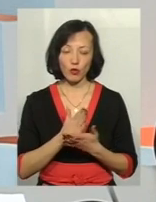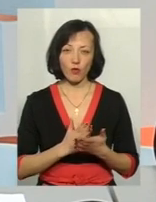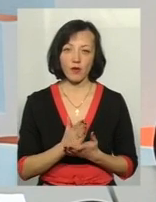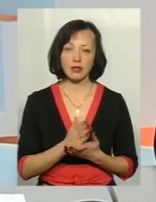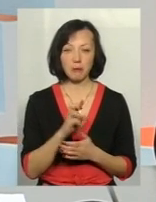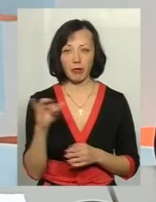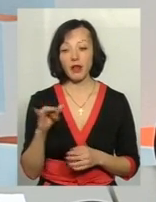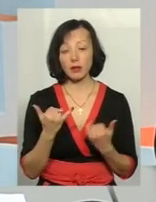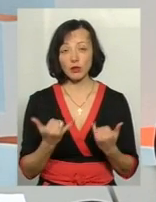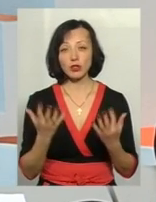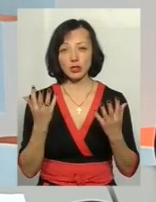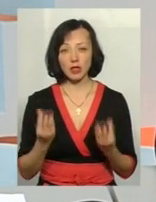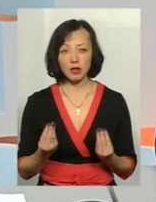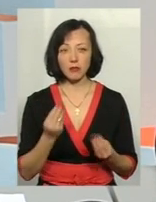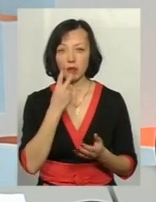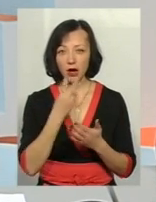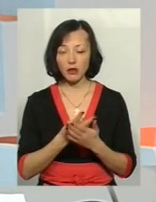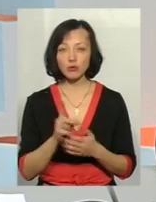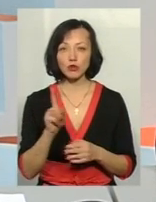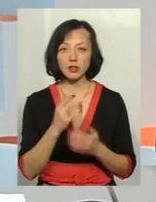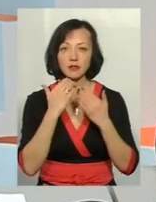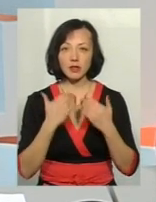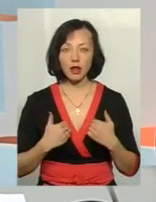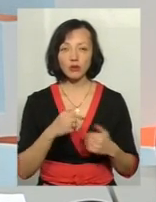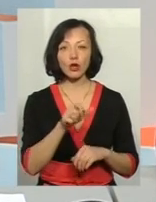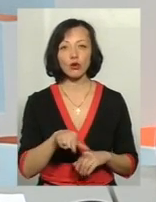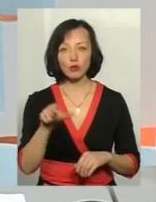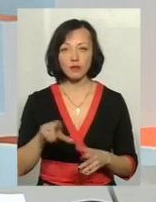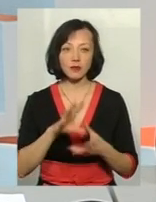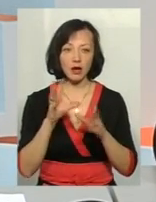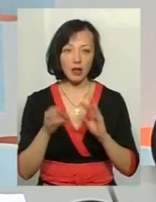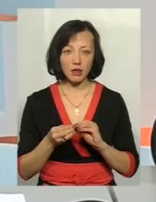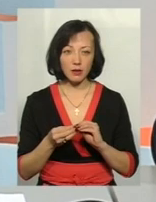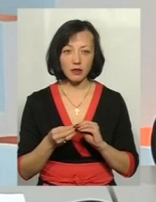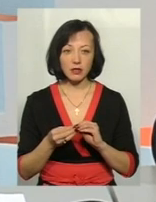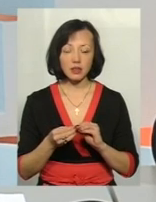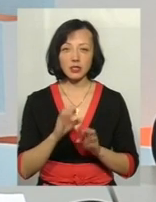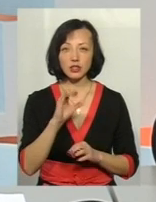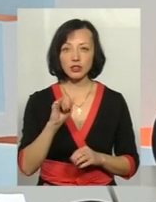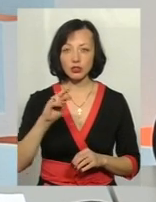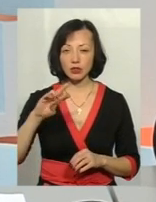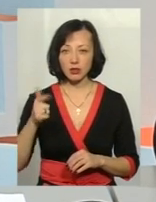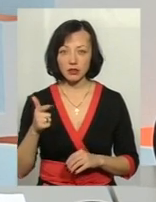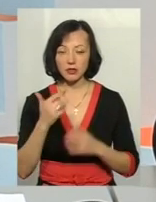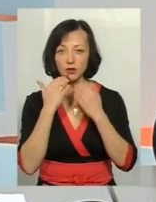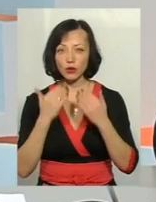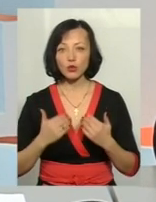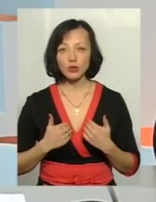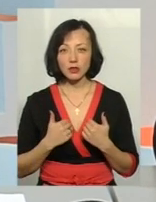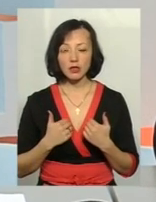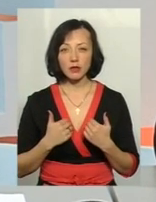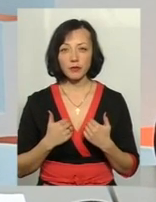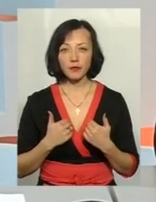Тобто ми на сьогоднішній день бачимо, що до нас звертаються люди. Взагалі, загалом за січень місяць до нас звернулося